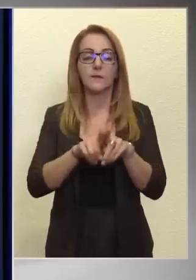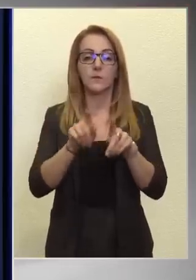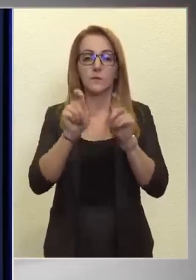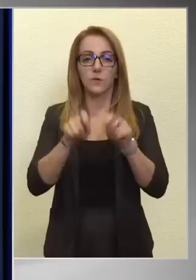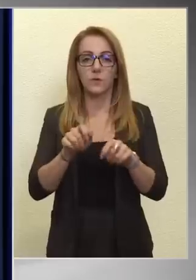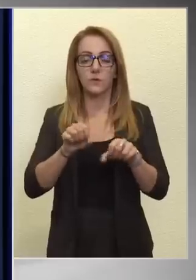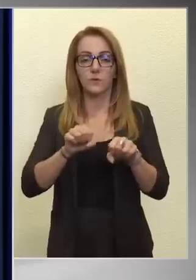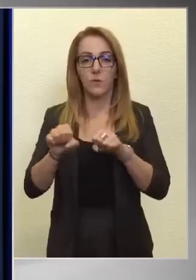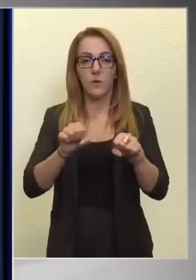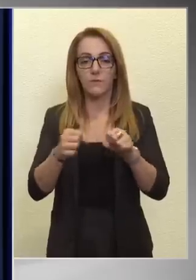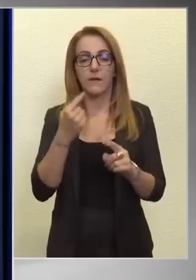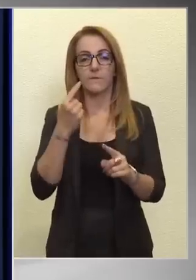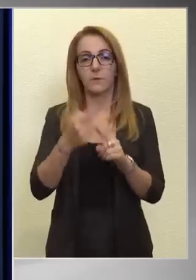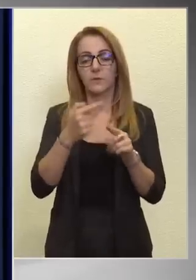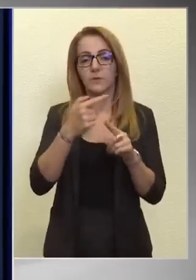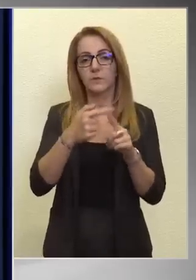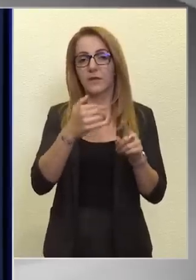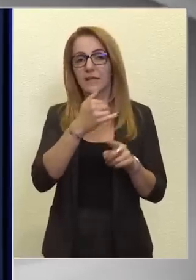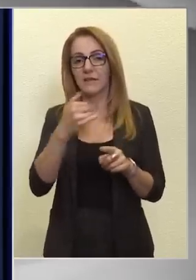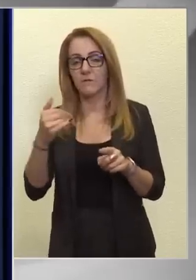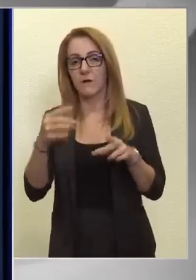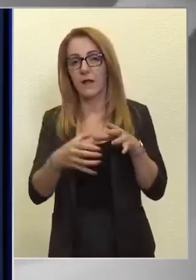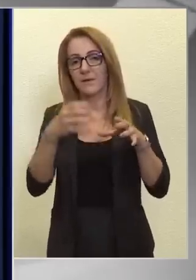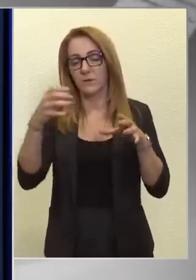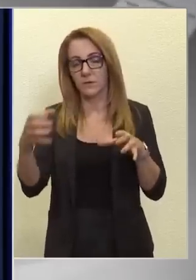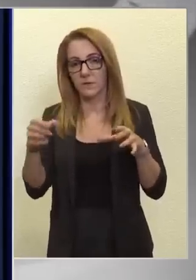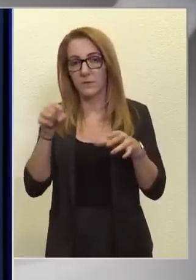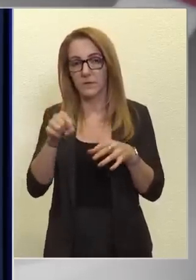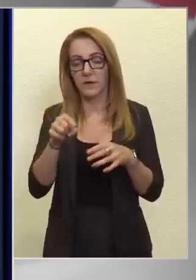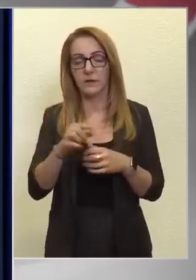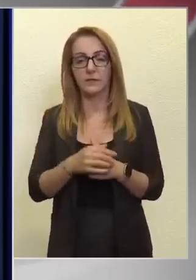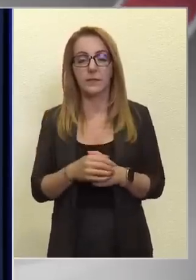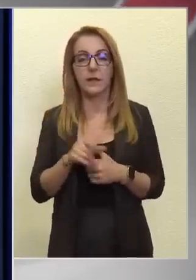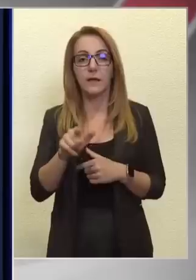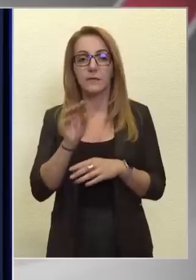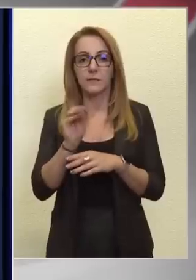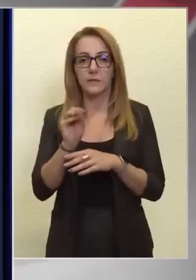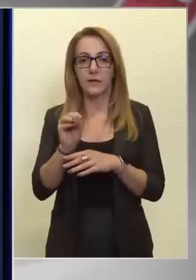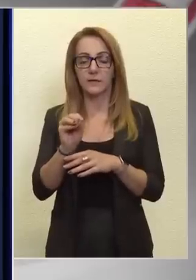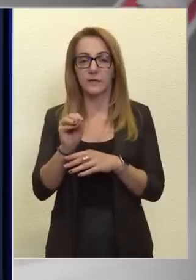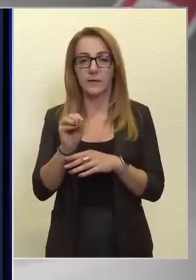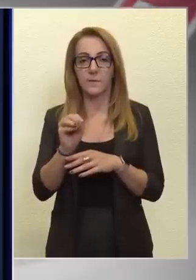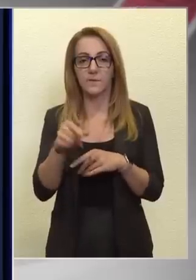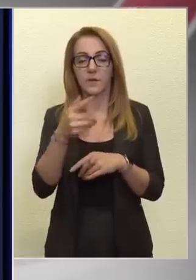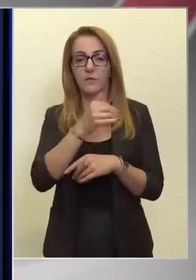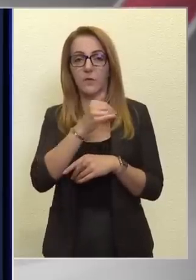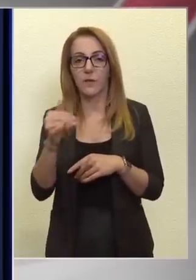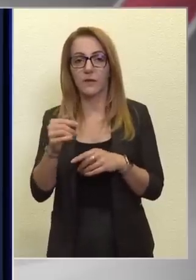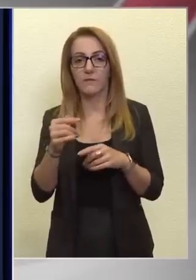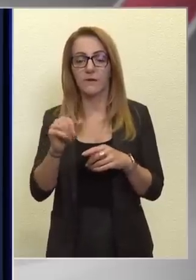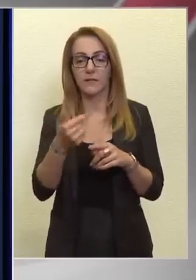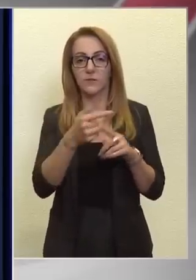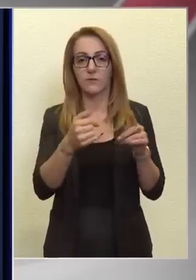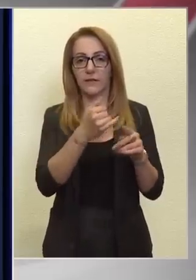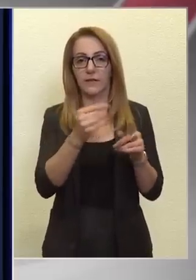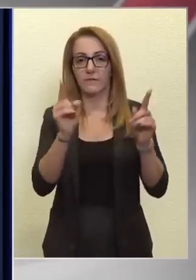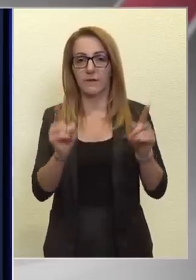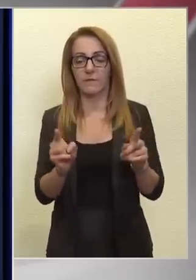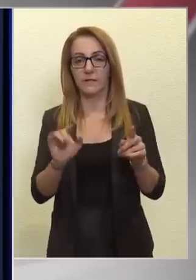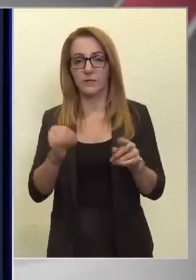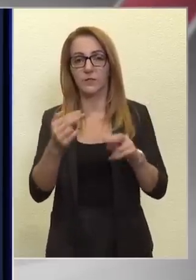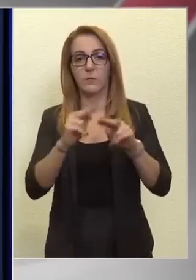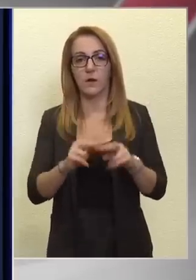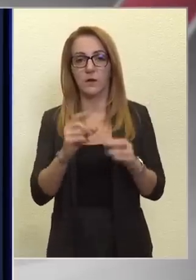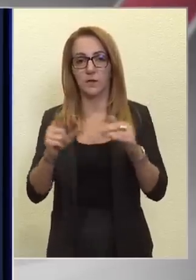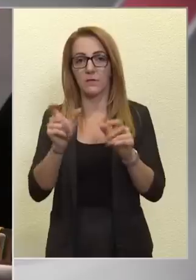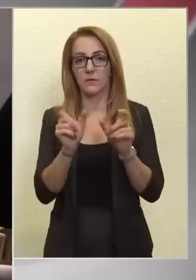a kormány, hogy plusz fél évvel ezt meg fogja hosszabbítani, ez azt jelenti, hogy jövő év, első fél évvel is fennmarad a kamas top.